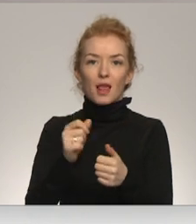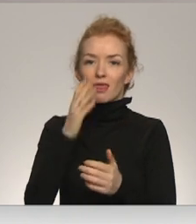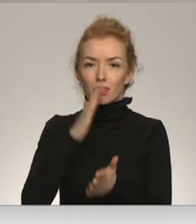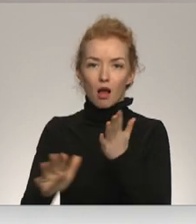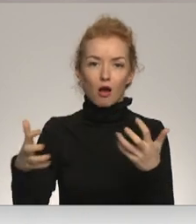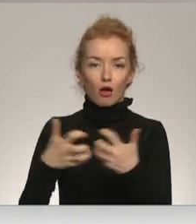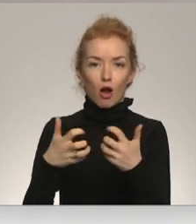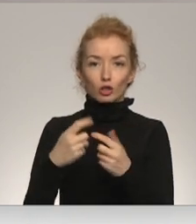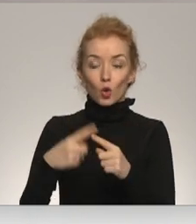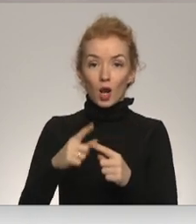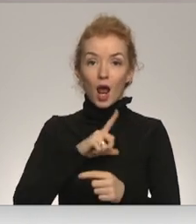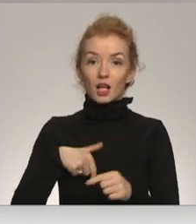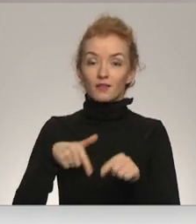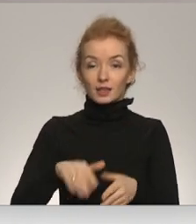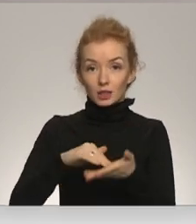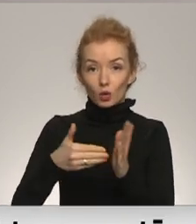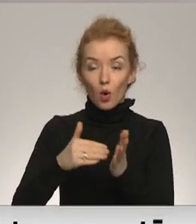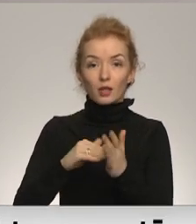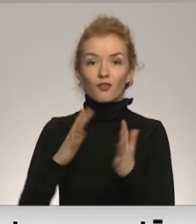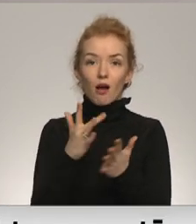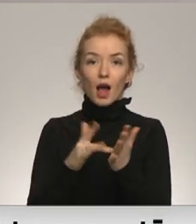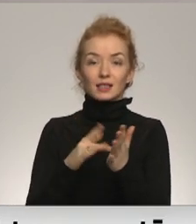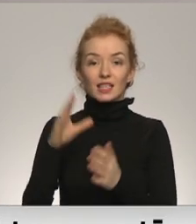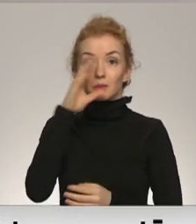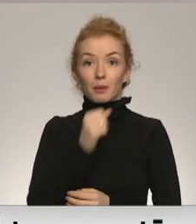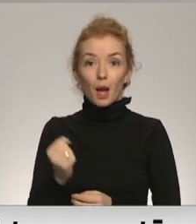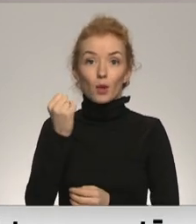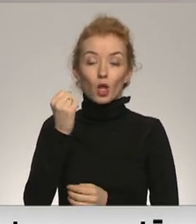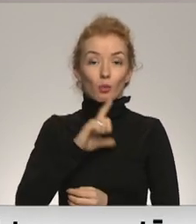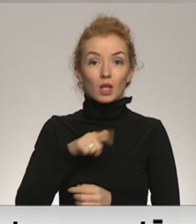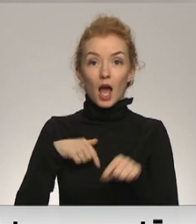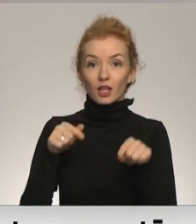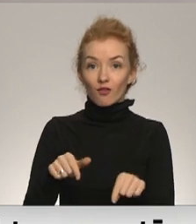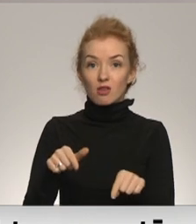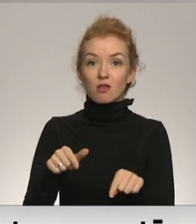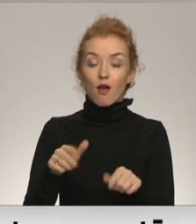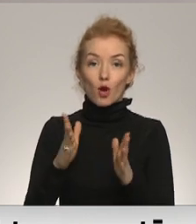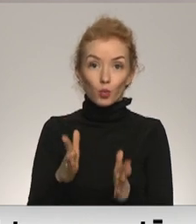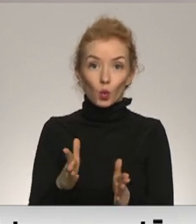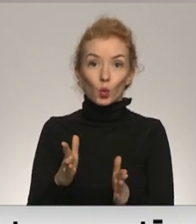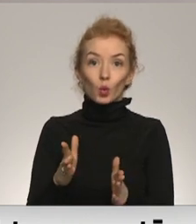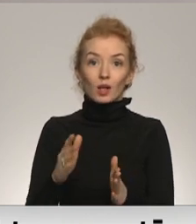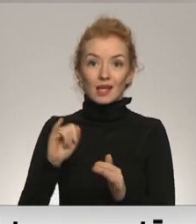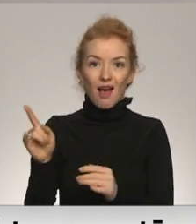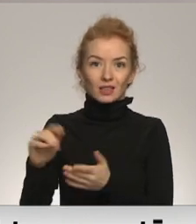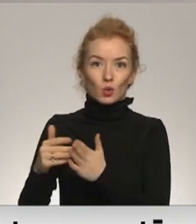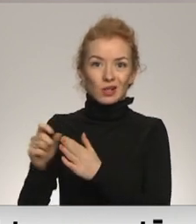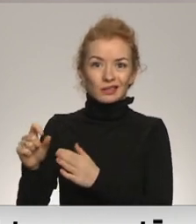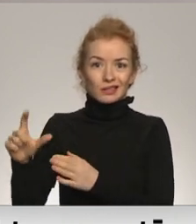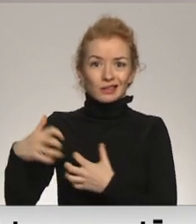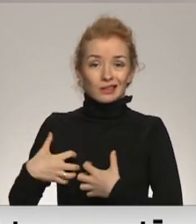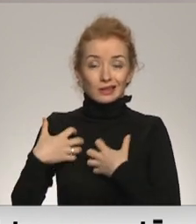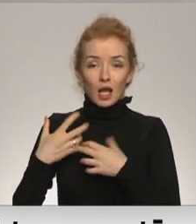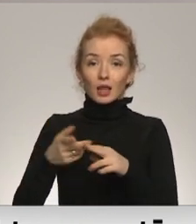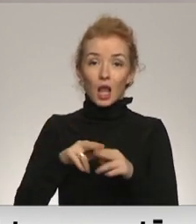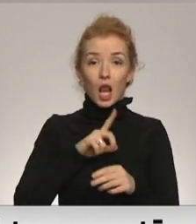situāciju vai kāds iespējamais sadraudējums Latvijai, var izejot no patreizās situācijas būt, tad Latvija ir